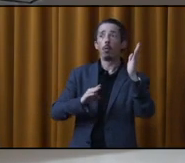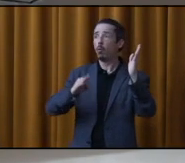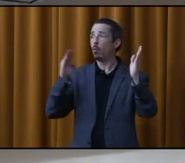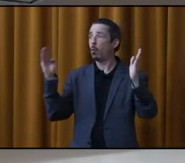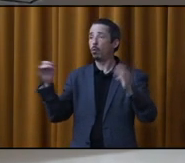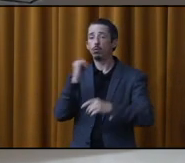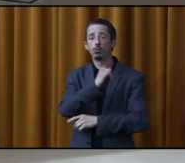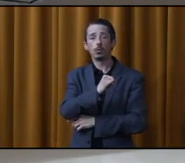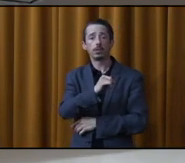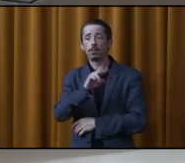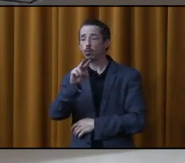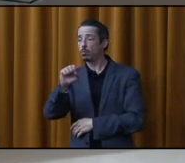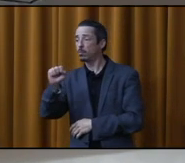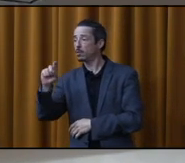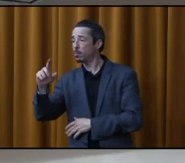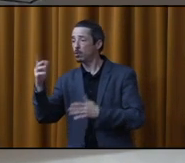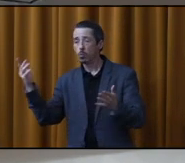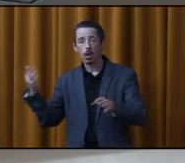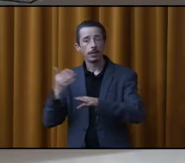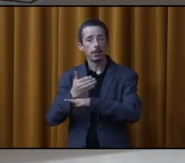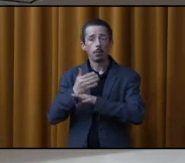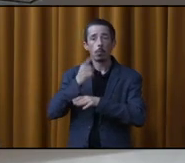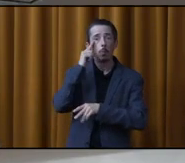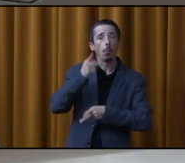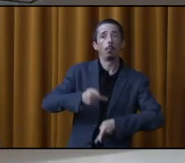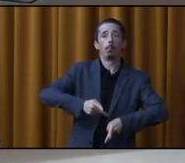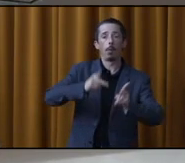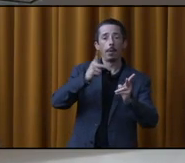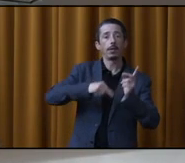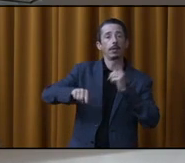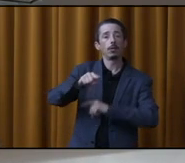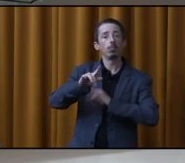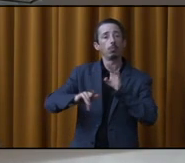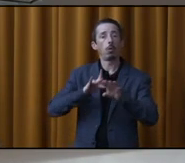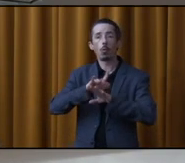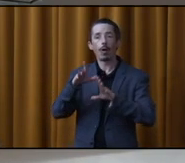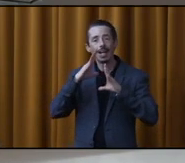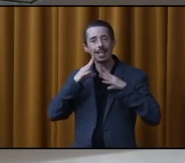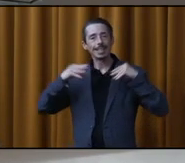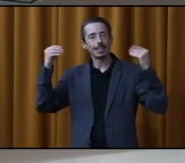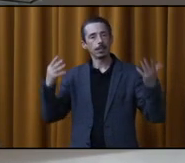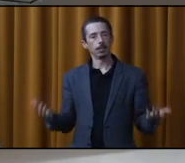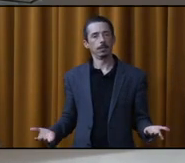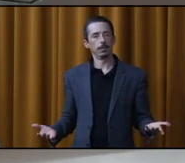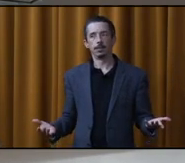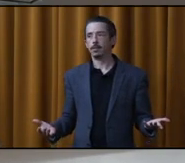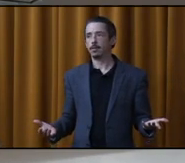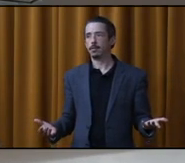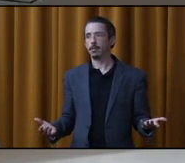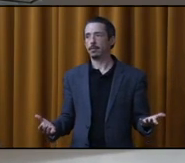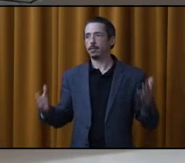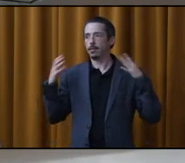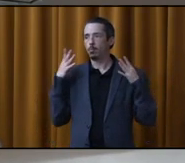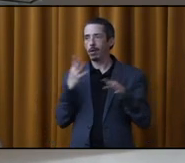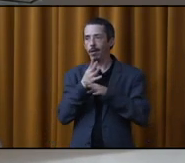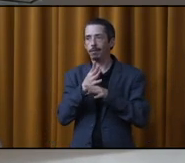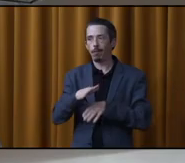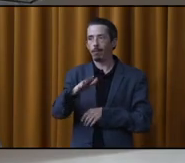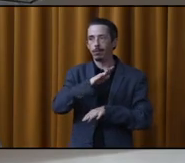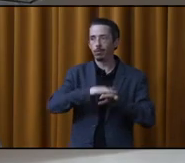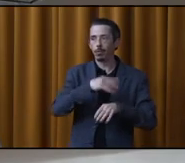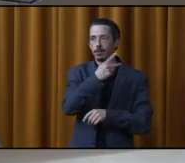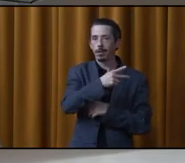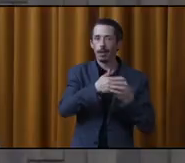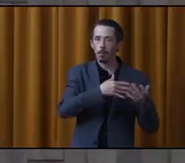jeudi, vendredi, samedi, dimanche, il y une accessibilité pour permettre aux gens, tout le monde serait heureux. Bien oui, on n'y avait pas pensé. Ça ne lui enlève pas la clientèle pour